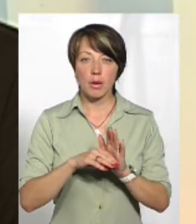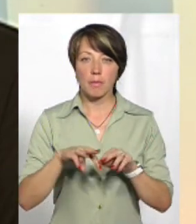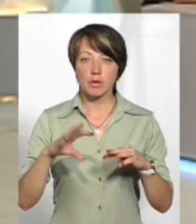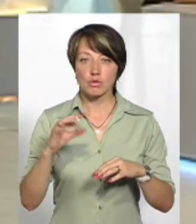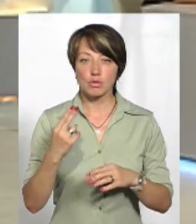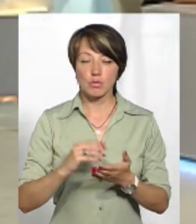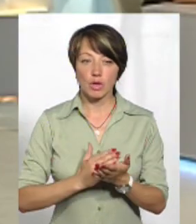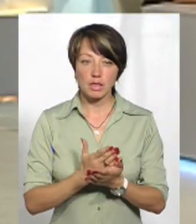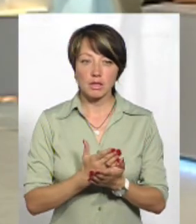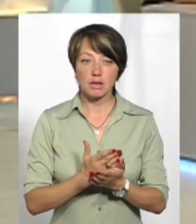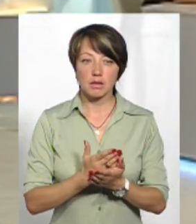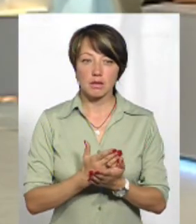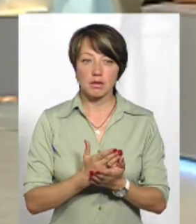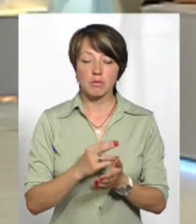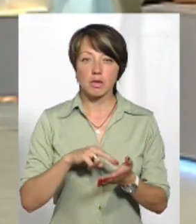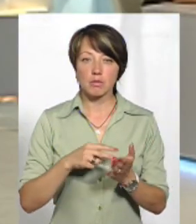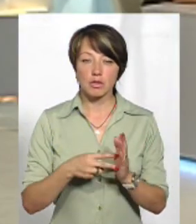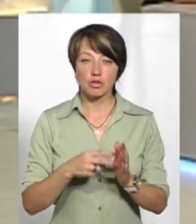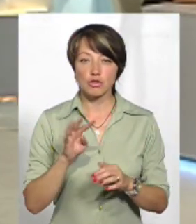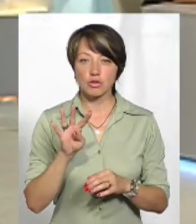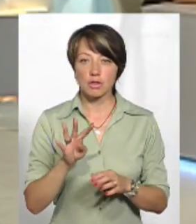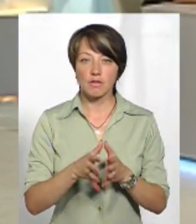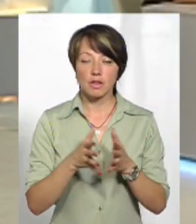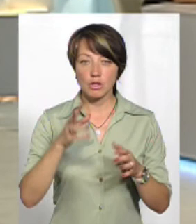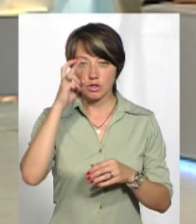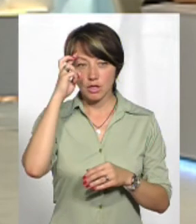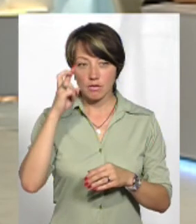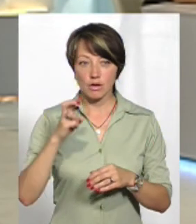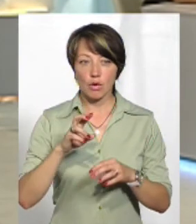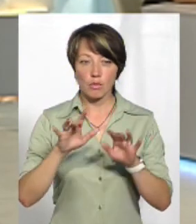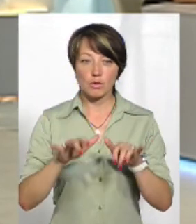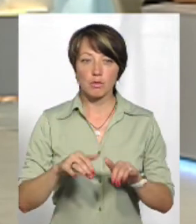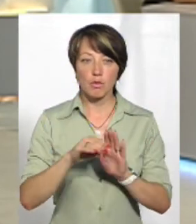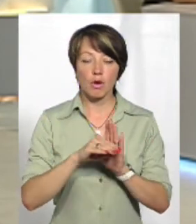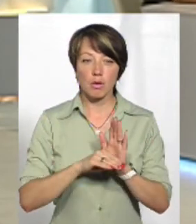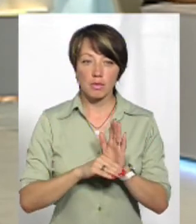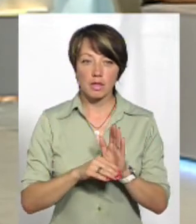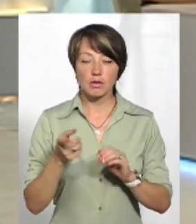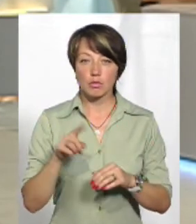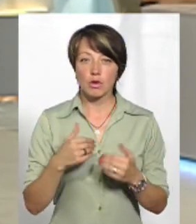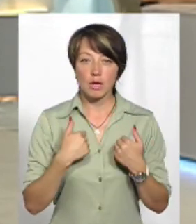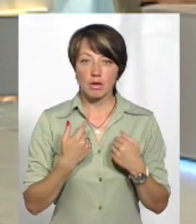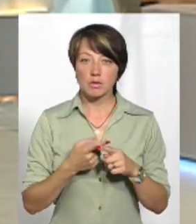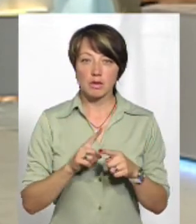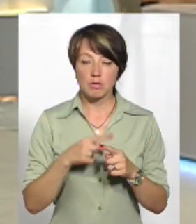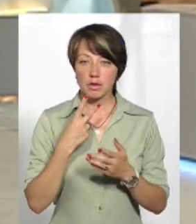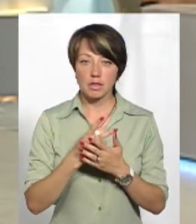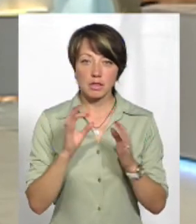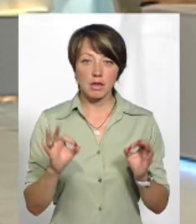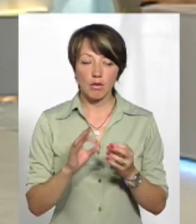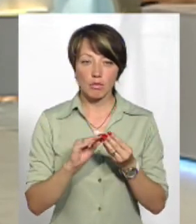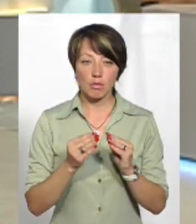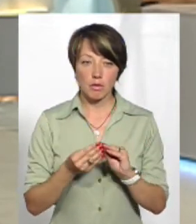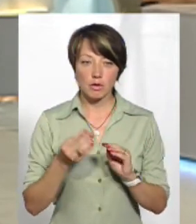Мінсоцполітики, яка передбачає чотири великих державних комп'ютеризованих програми. Тому я в цьому не обачаю ніякої